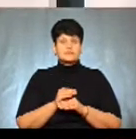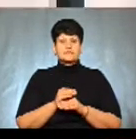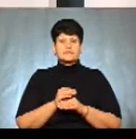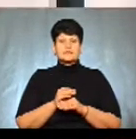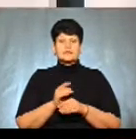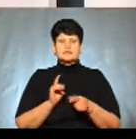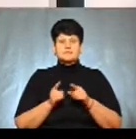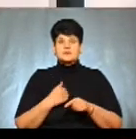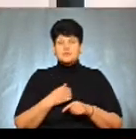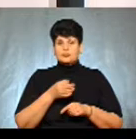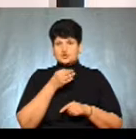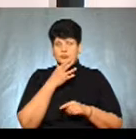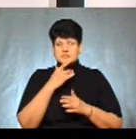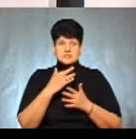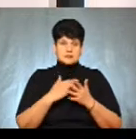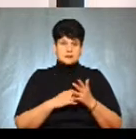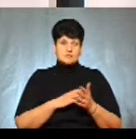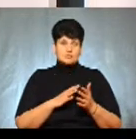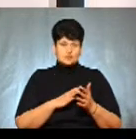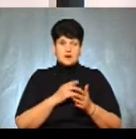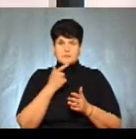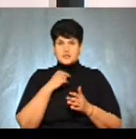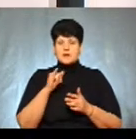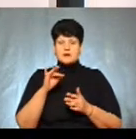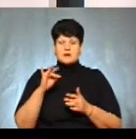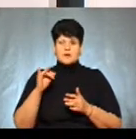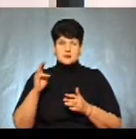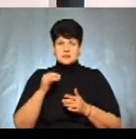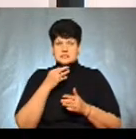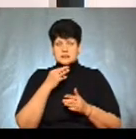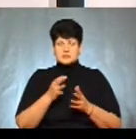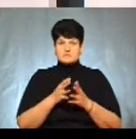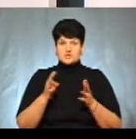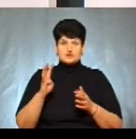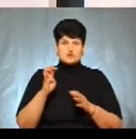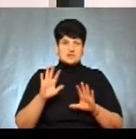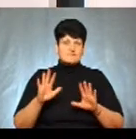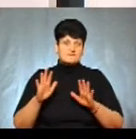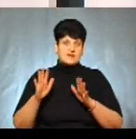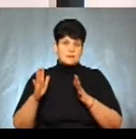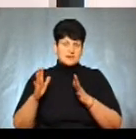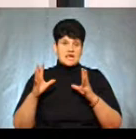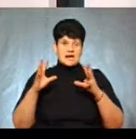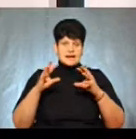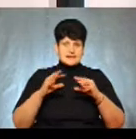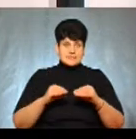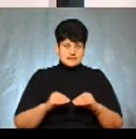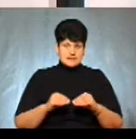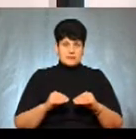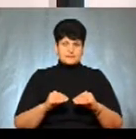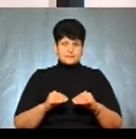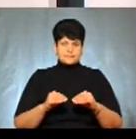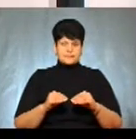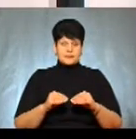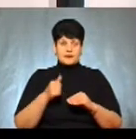насправді, мені не подобається статистика, яка в нас відбулася. Пані Ірина повідомила про більше 400 випадків гасіння, а наскільки